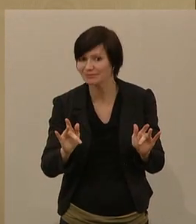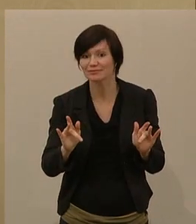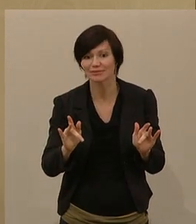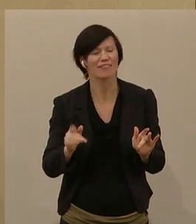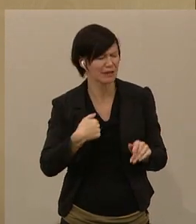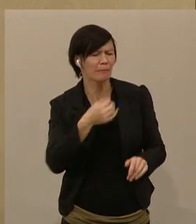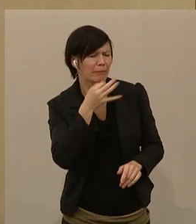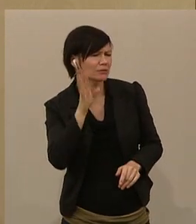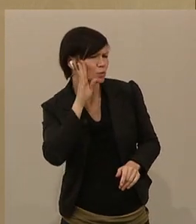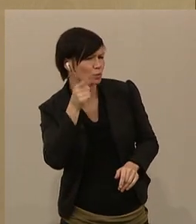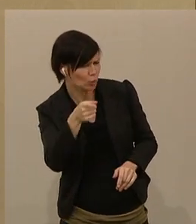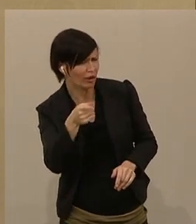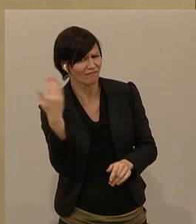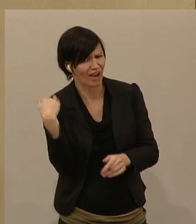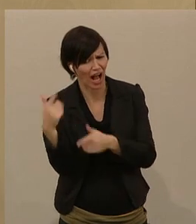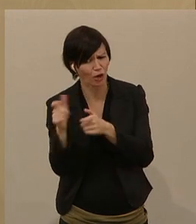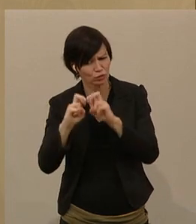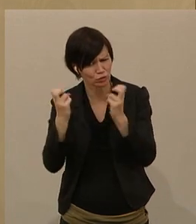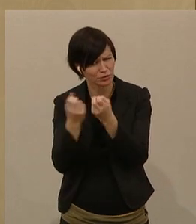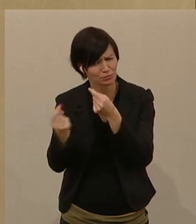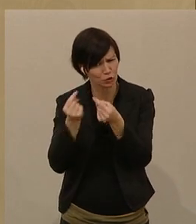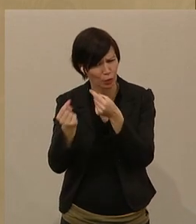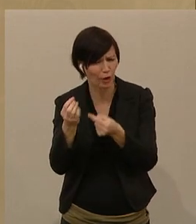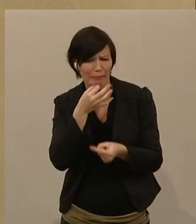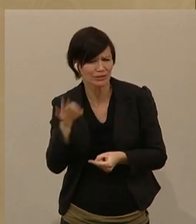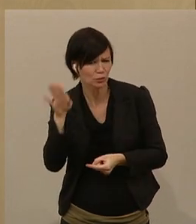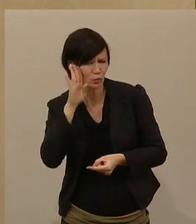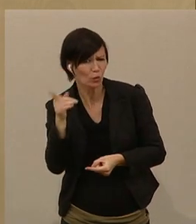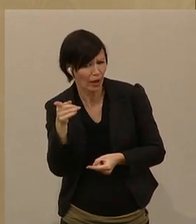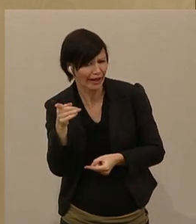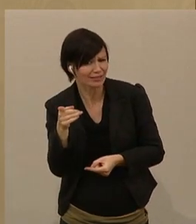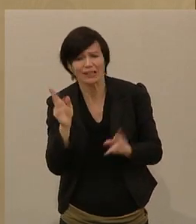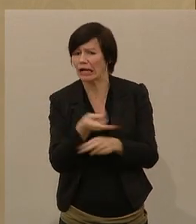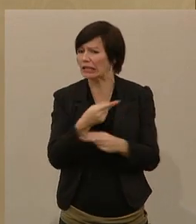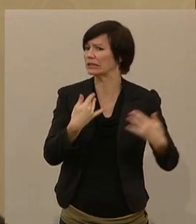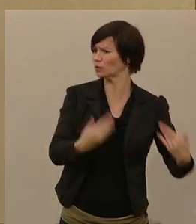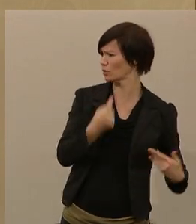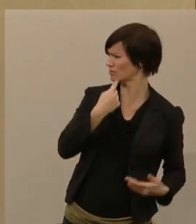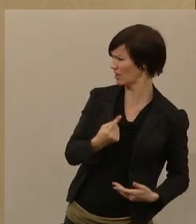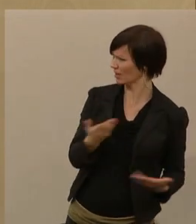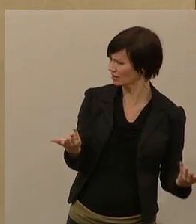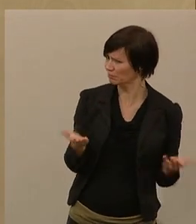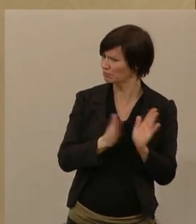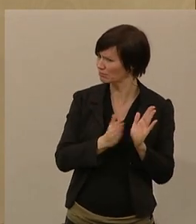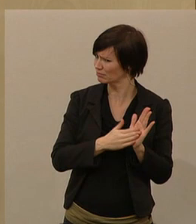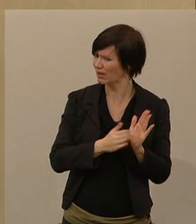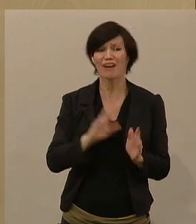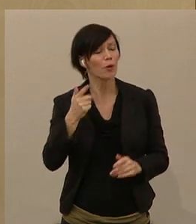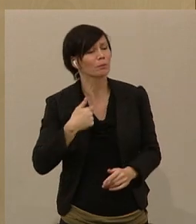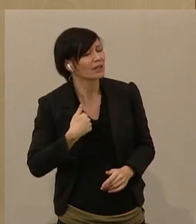das behaupten können, was Sie hier behauptet haben. Ich habe nämlich gesagt, genau deshalb, weil